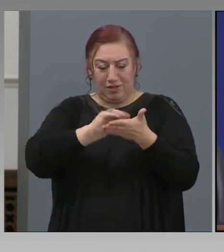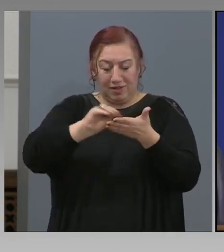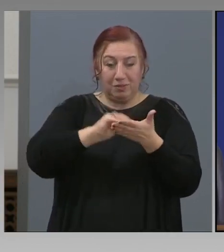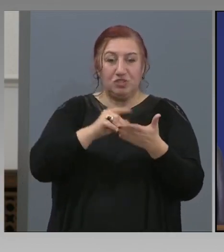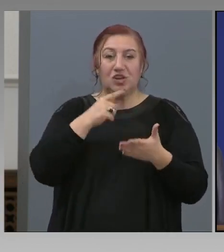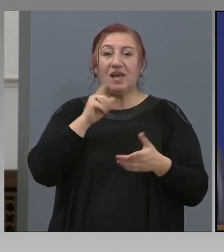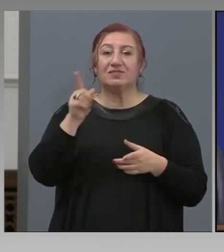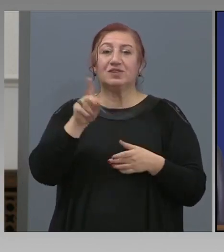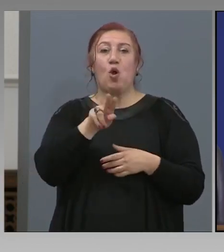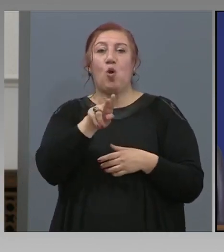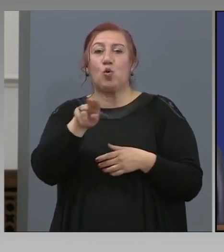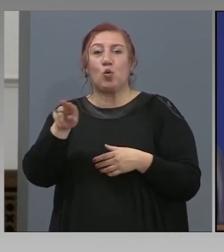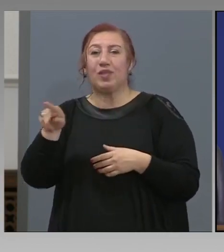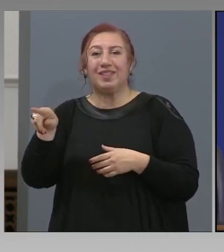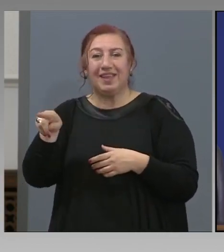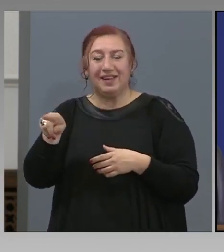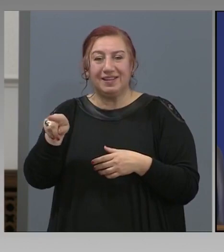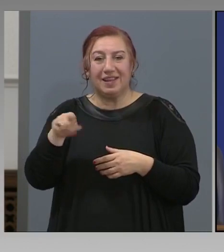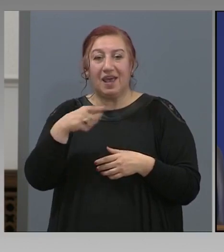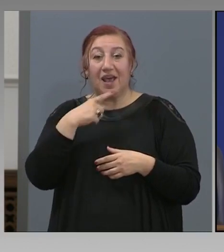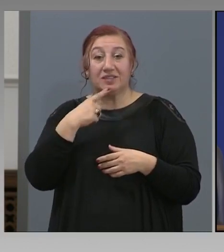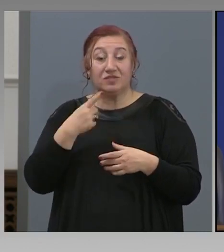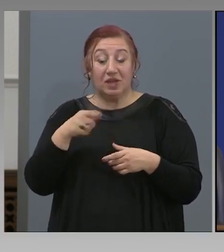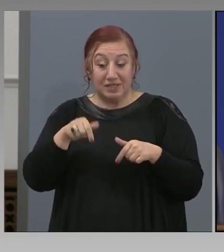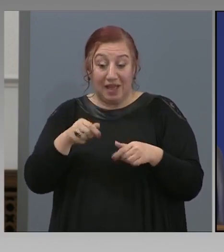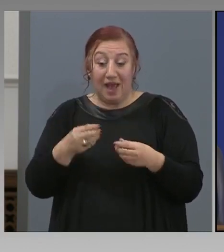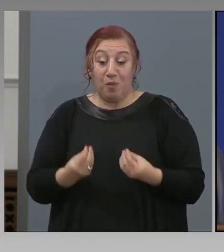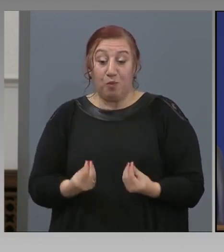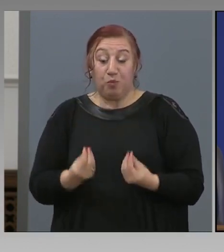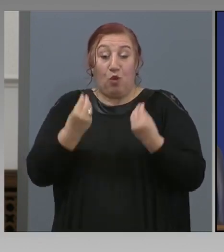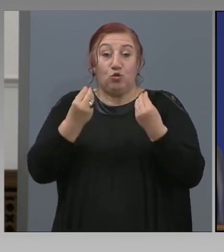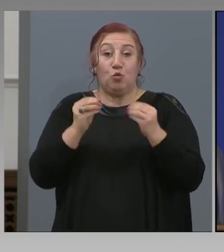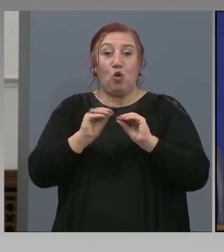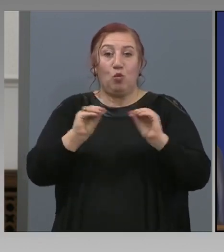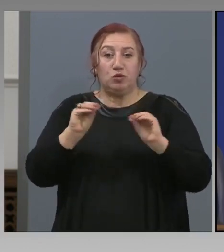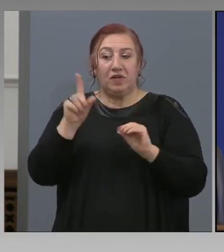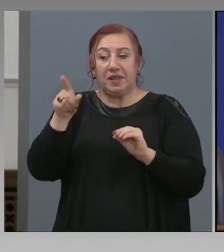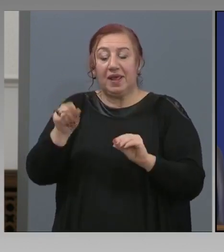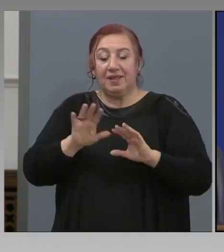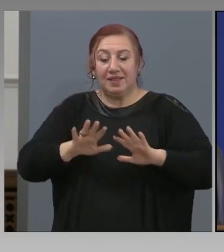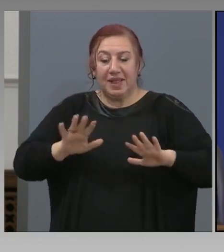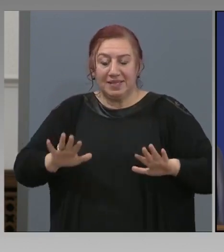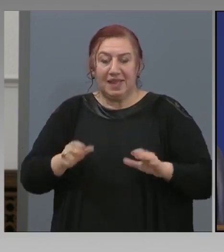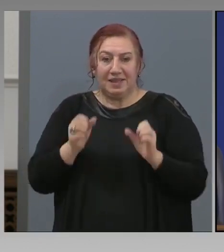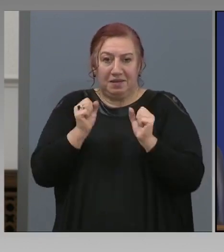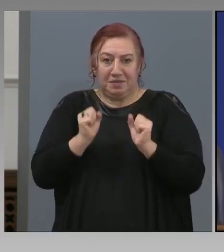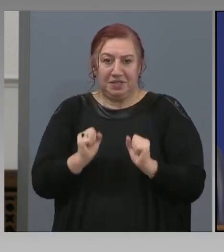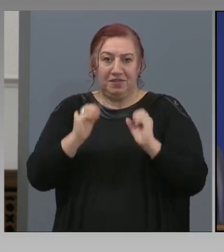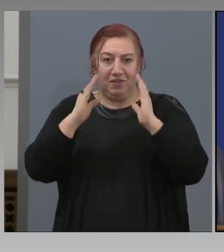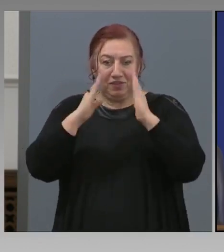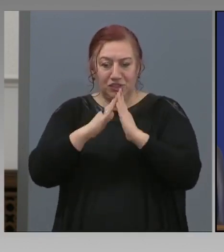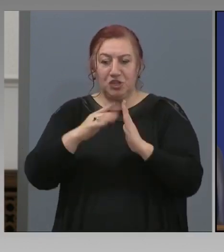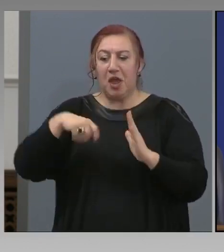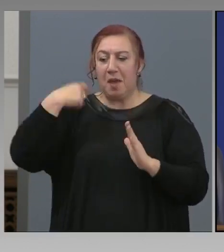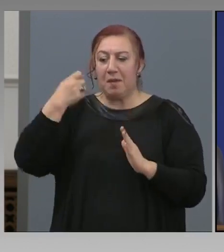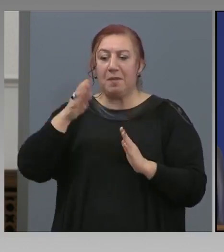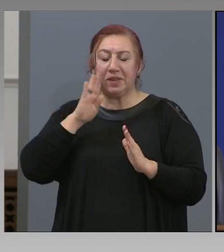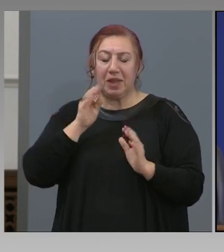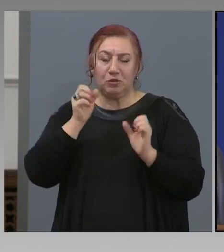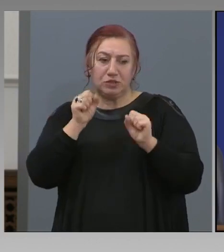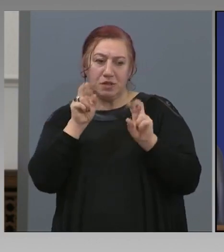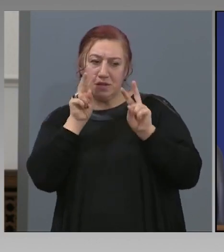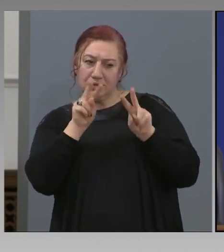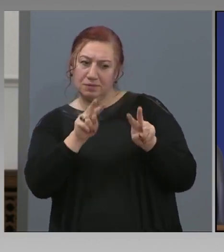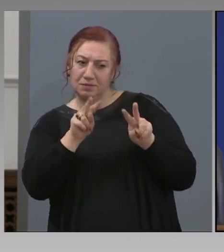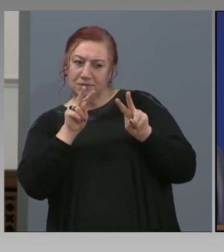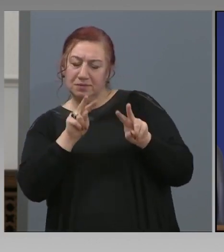родителите, че даже и по-добро образованието, защото седейки си във къщи, майки, бащи, наблюдават, така споделят хората,